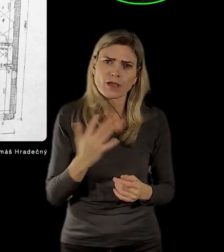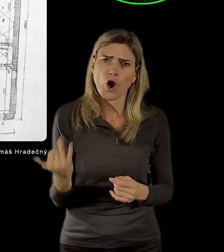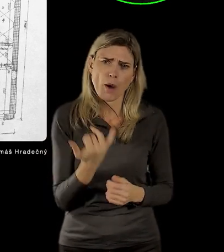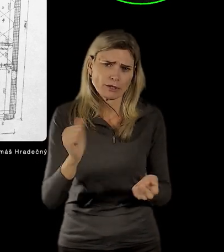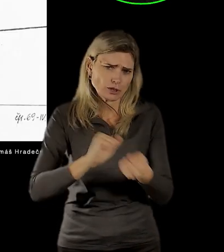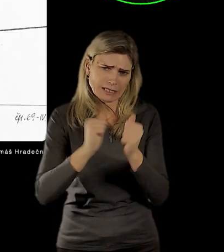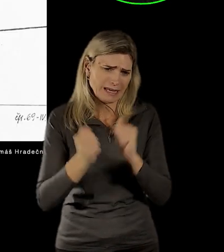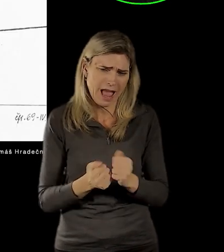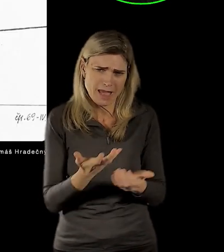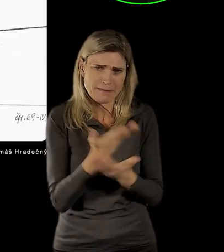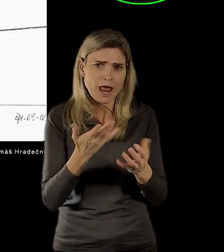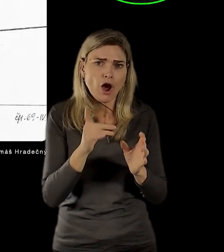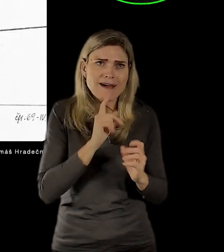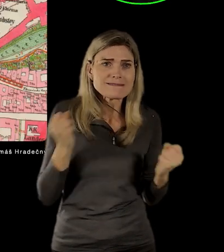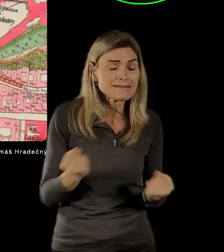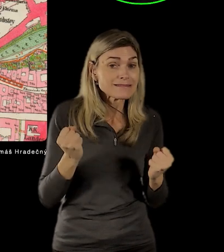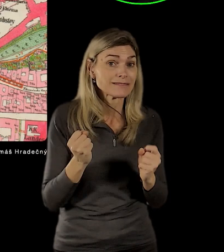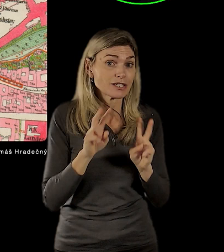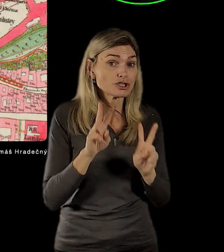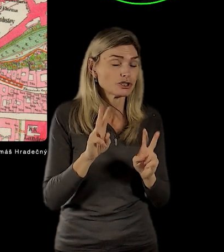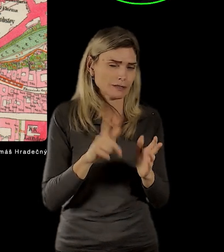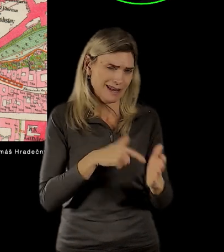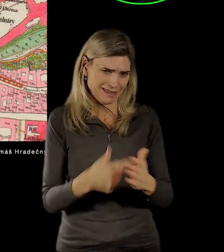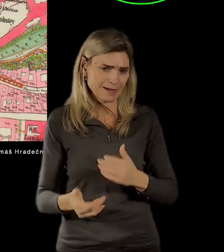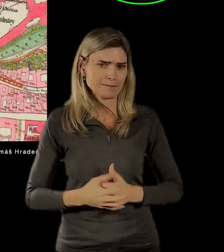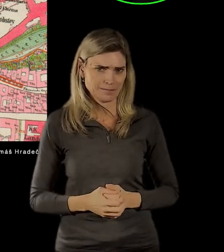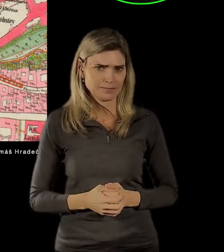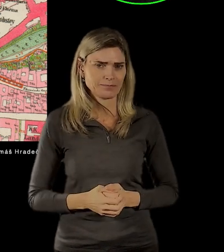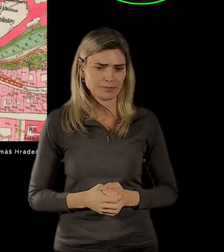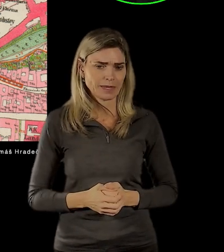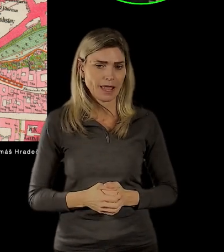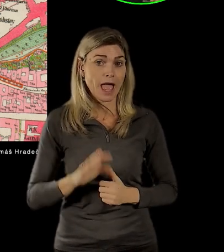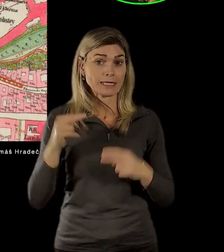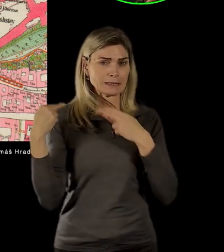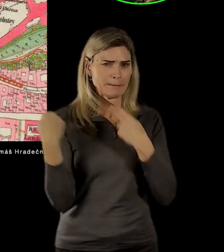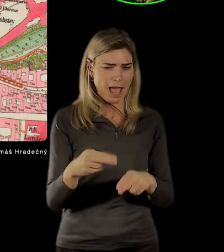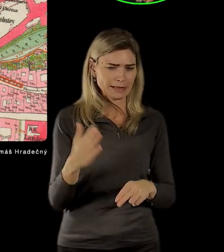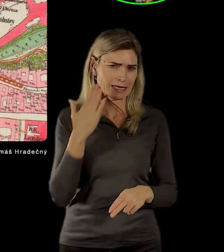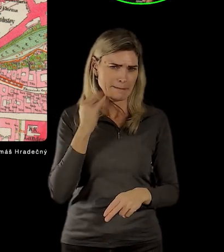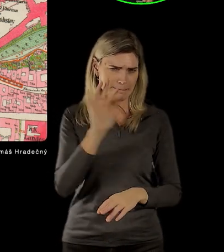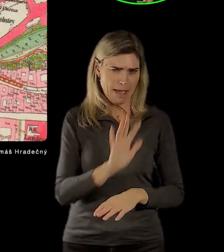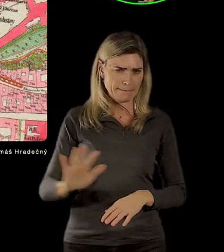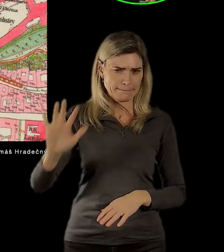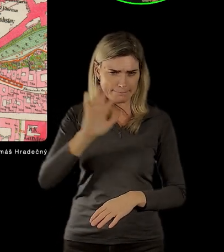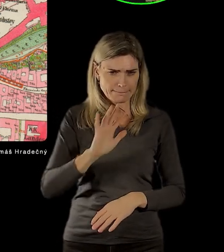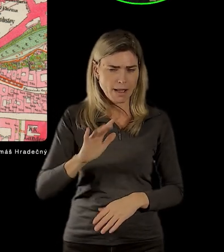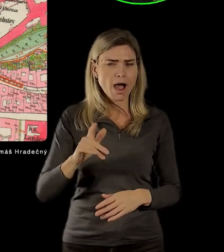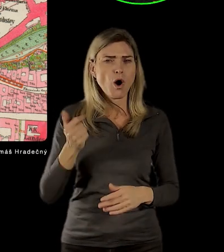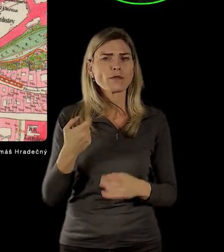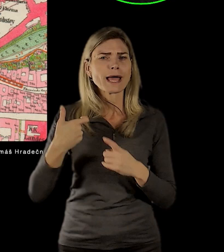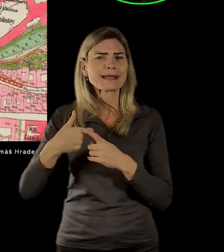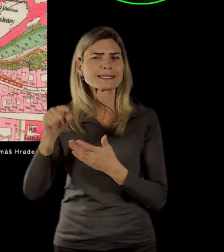Malinko se vrátím ještě na mapu stabilního katastru,